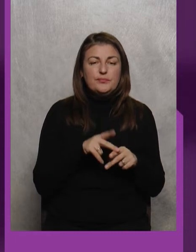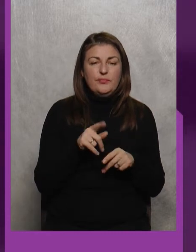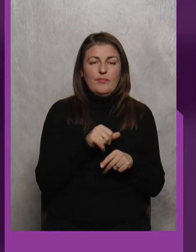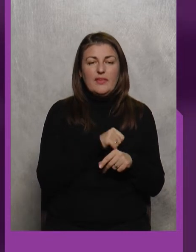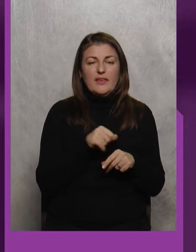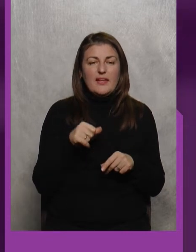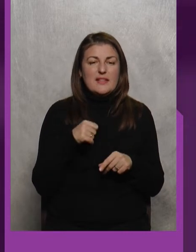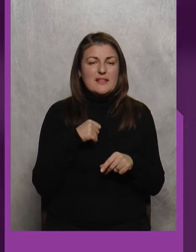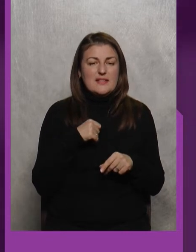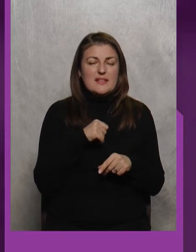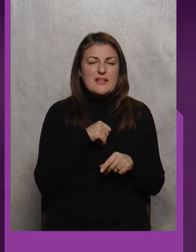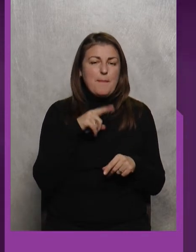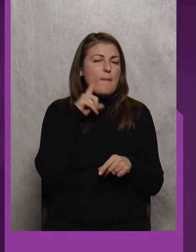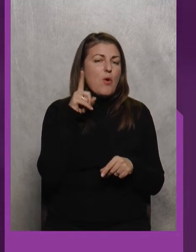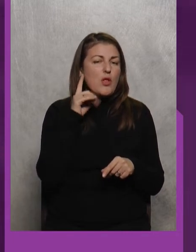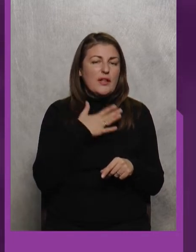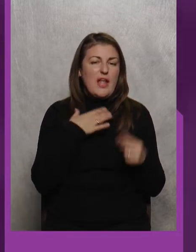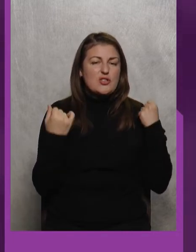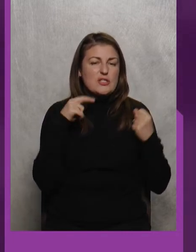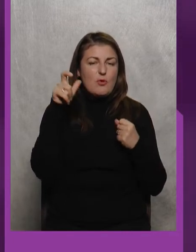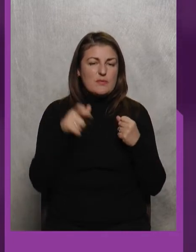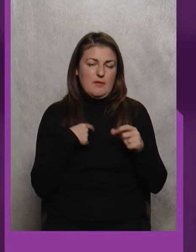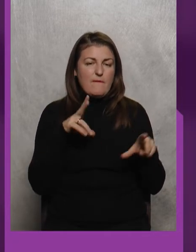молоде нашого спортсмена, я вважаю Так? Так